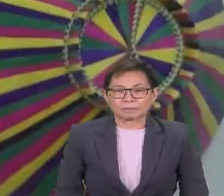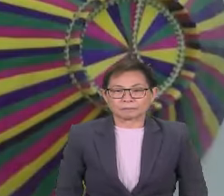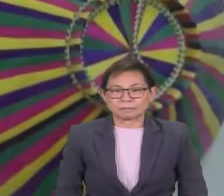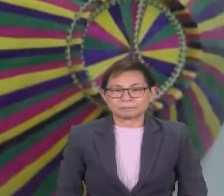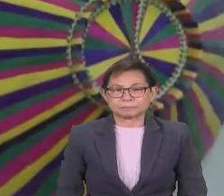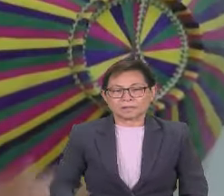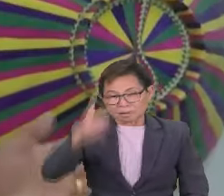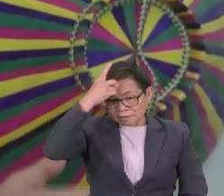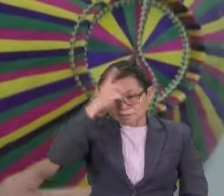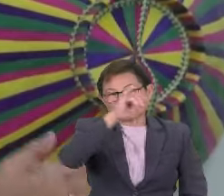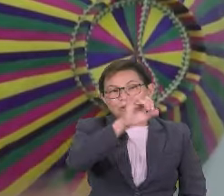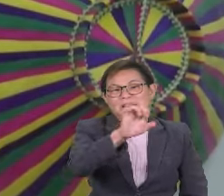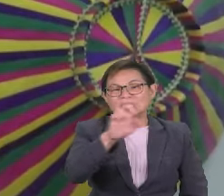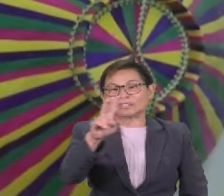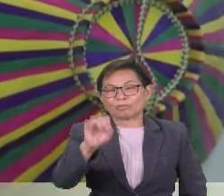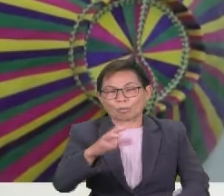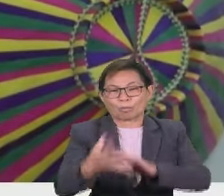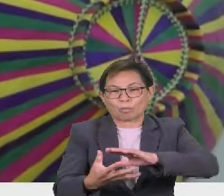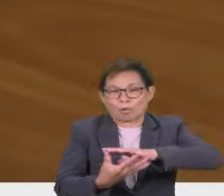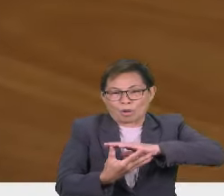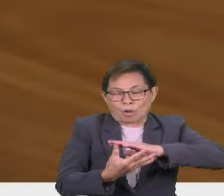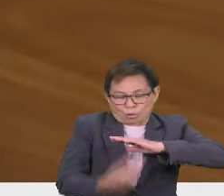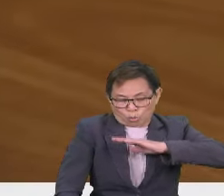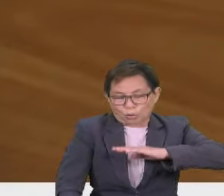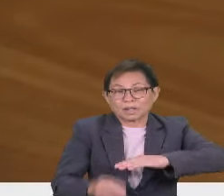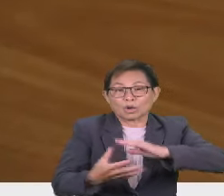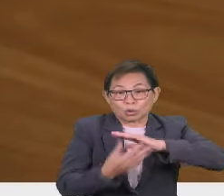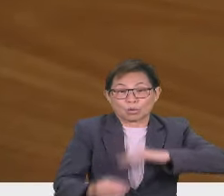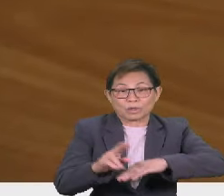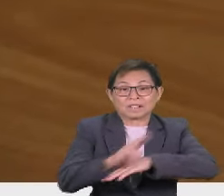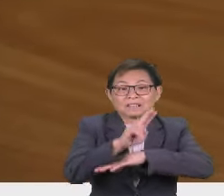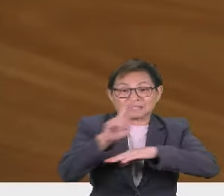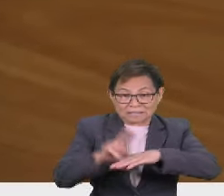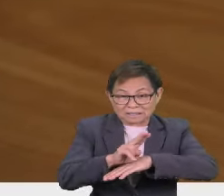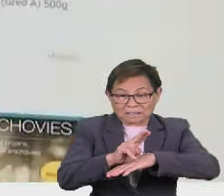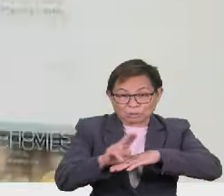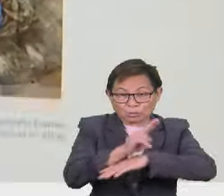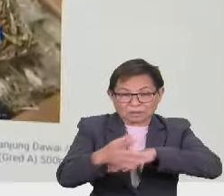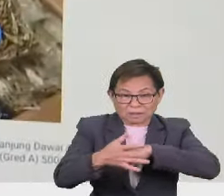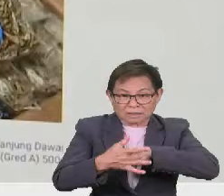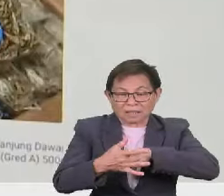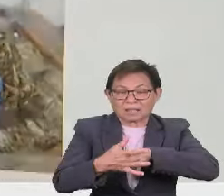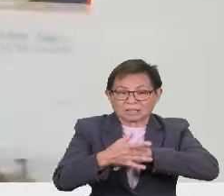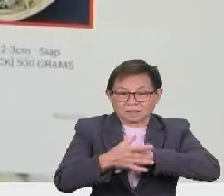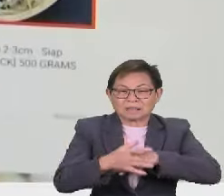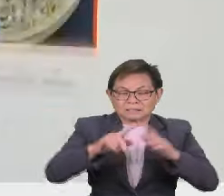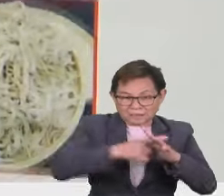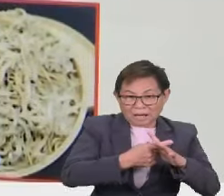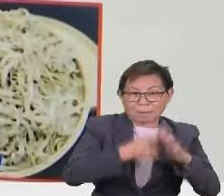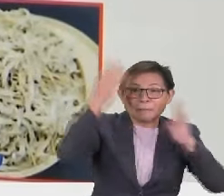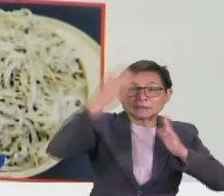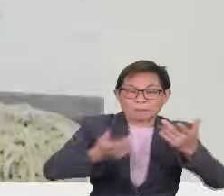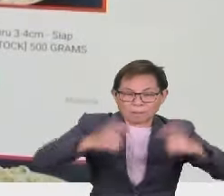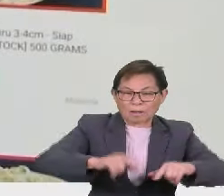Menurut Dato' Iwan, adaptasi penggunaan teknologi dan inovasi dalam perniagaan merupakan tren baharu sejak negara dilanda